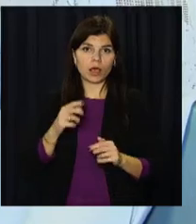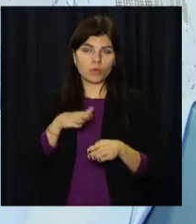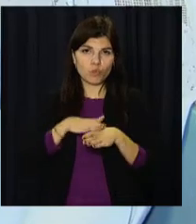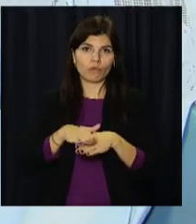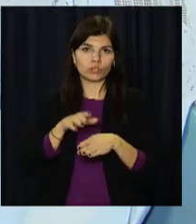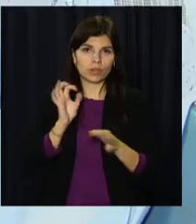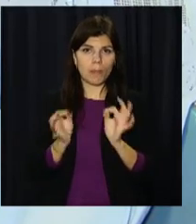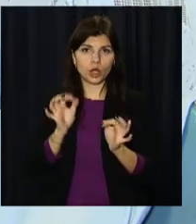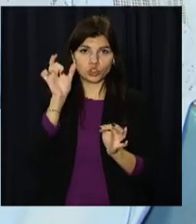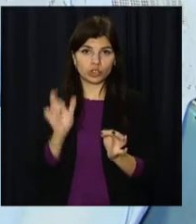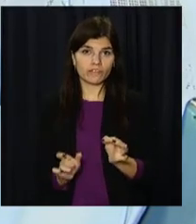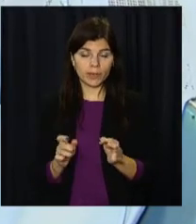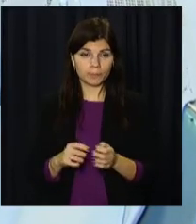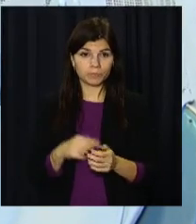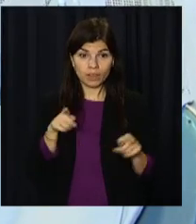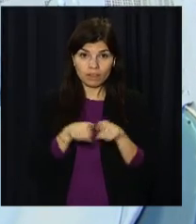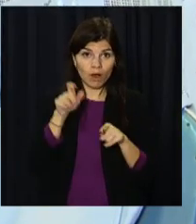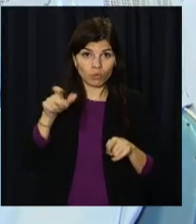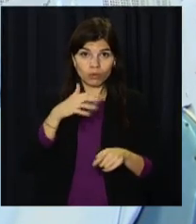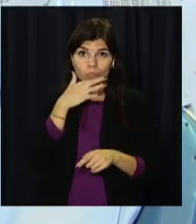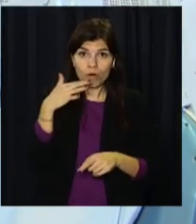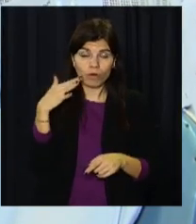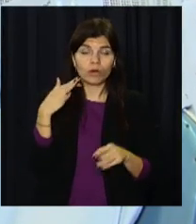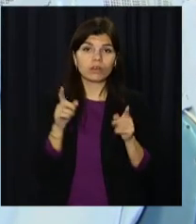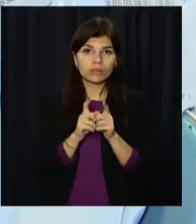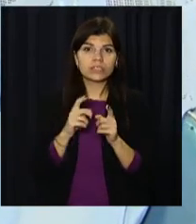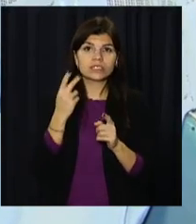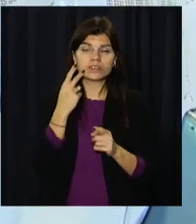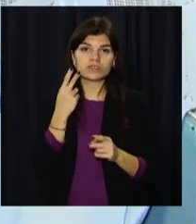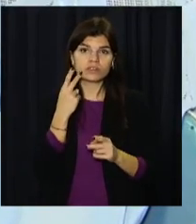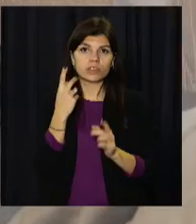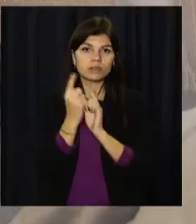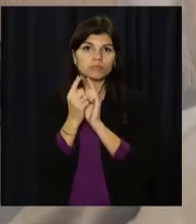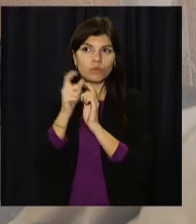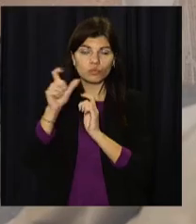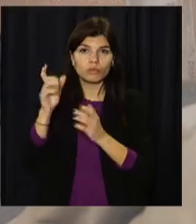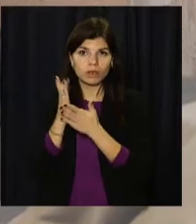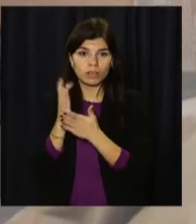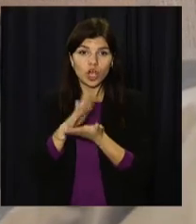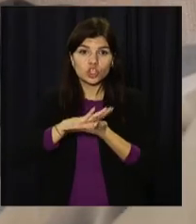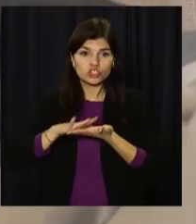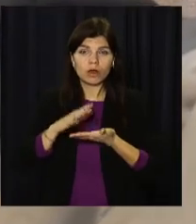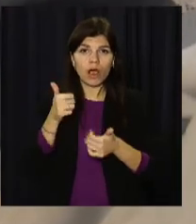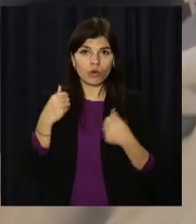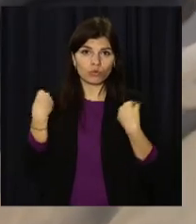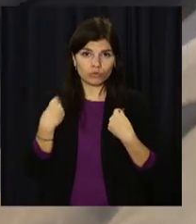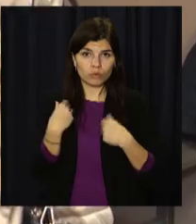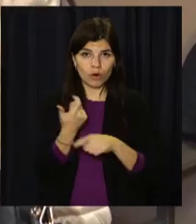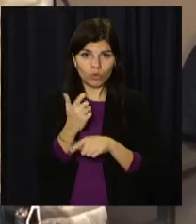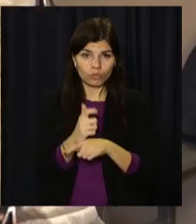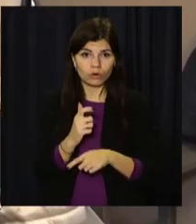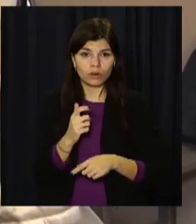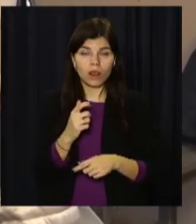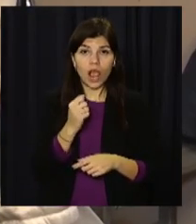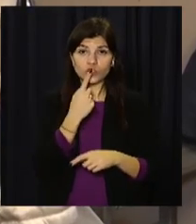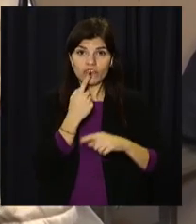Таких, як Олександр, у Дніпрі до двох сотень. Та цифра постійно змінюється, кажуть, в центрах пробації. Чисти, гарних речей в людей зазвичай овмаль. А